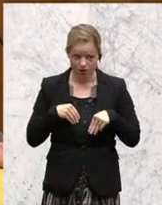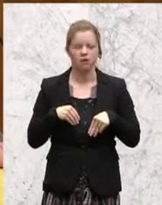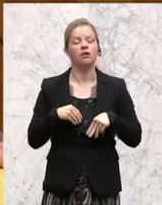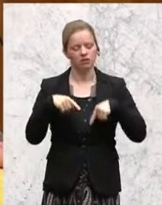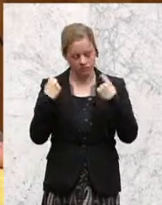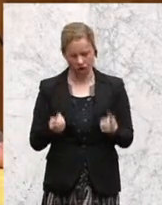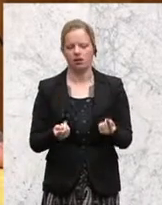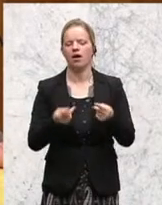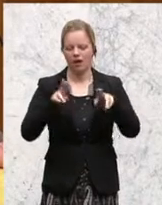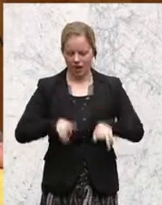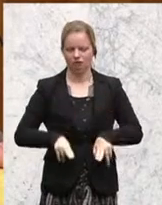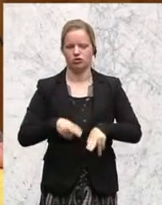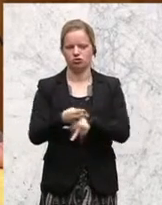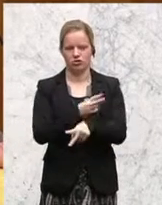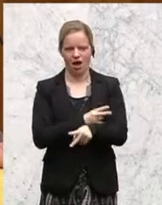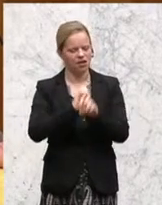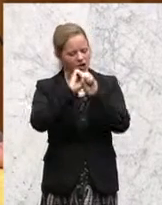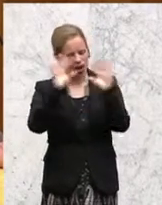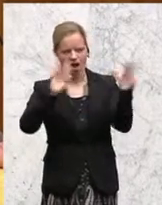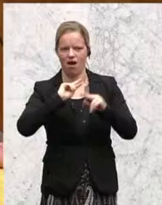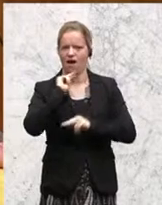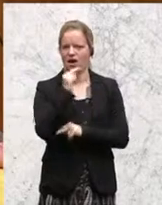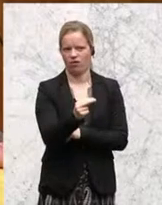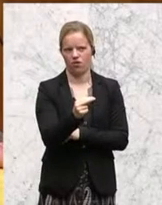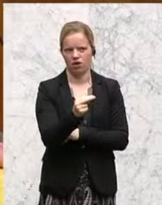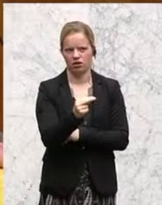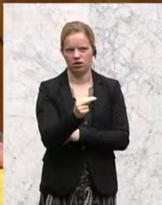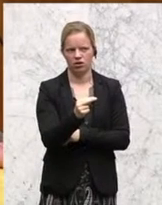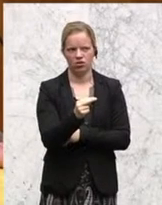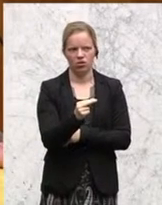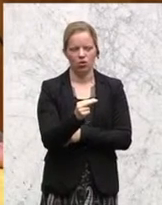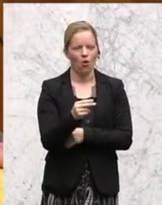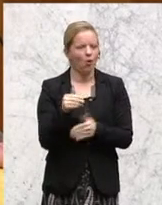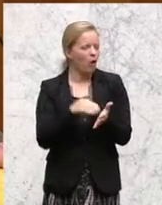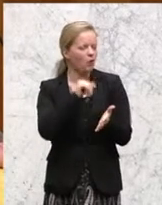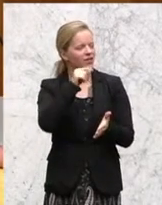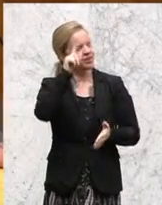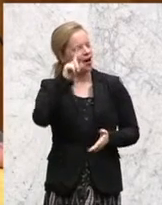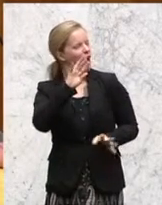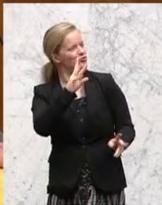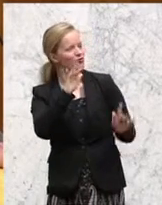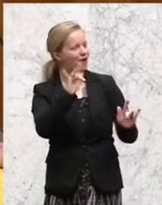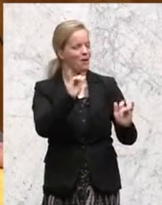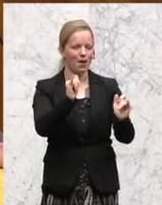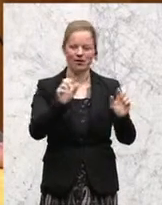darauf klare Antworten. Und da soll sich niemand Illusionen machen, da gibt es keine